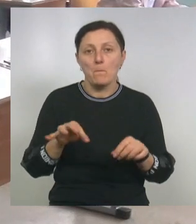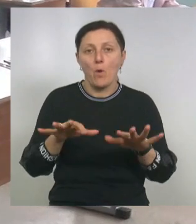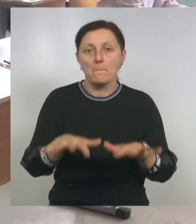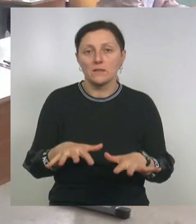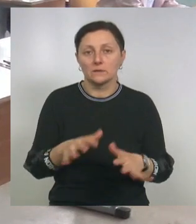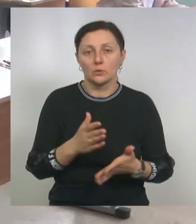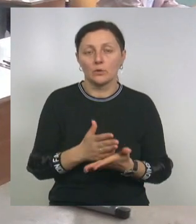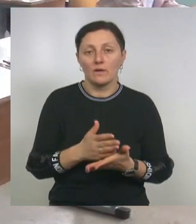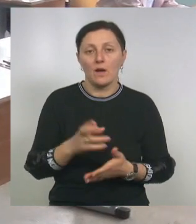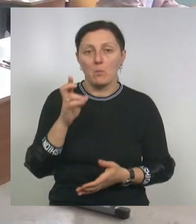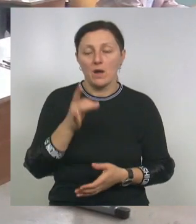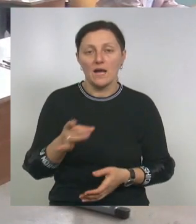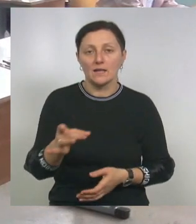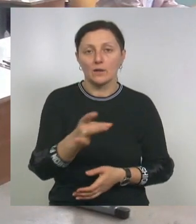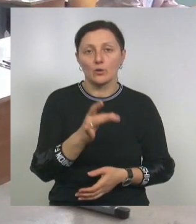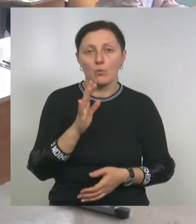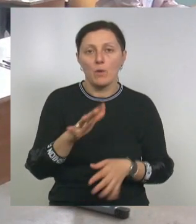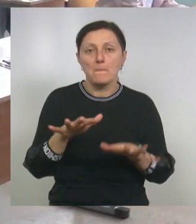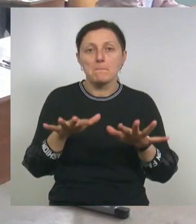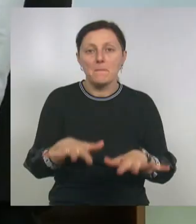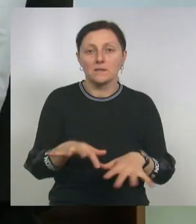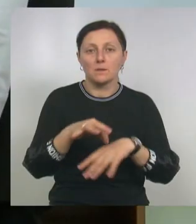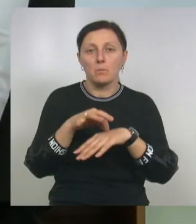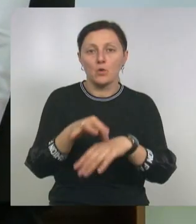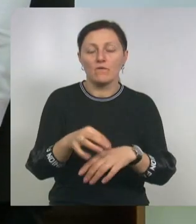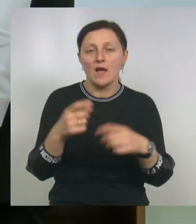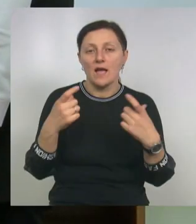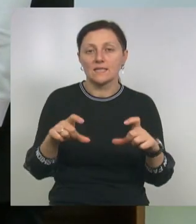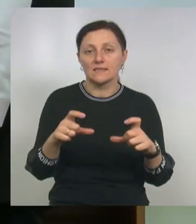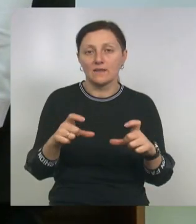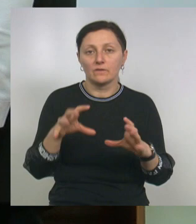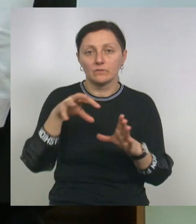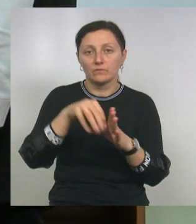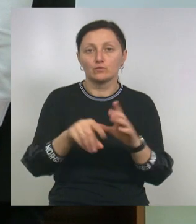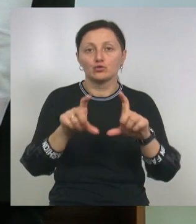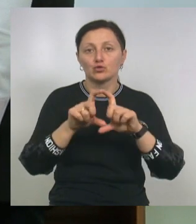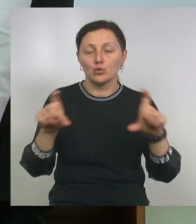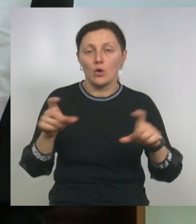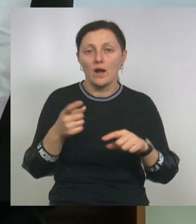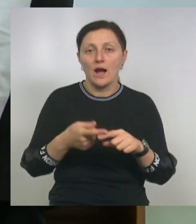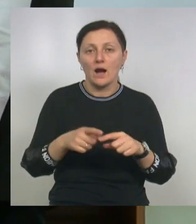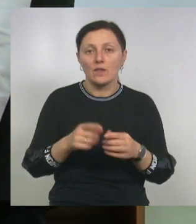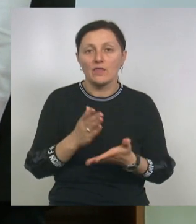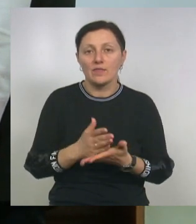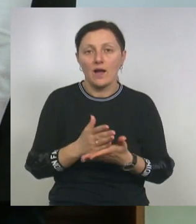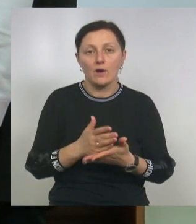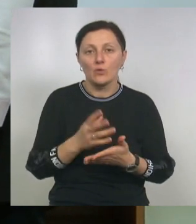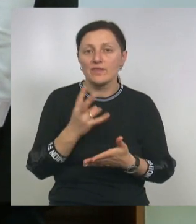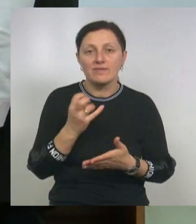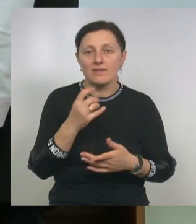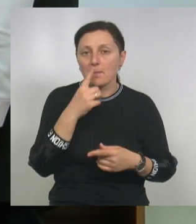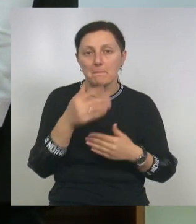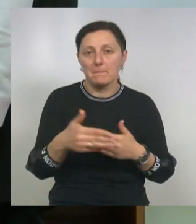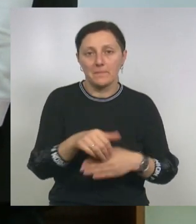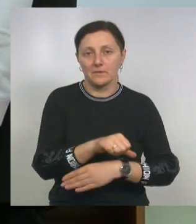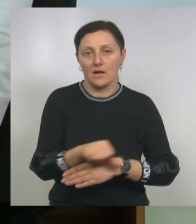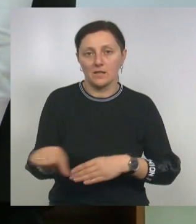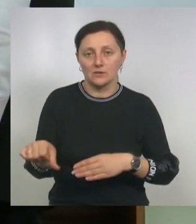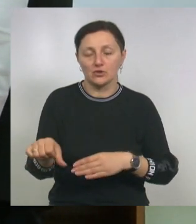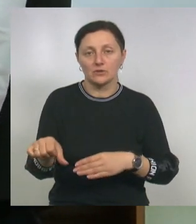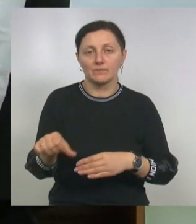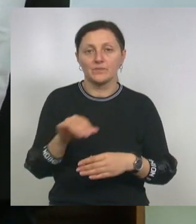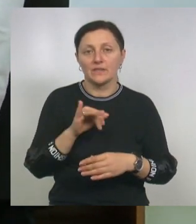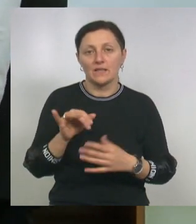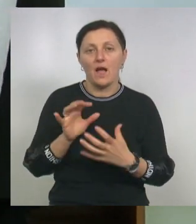регионе для этого организуют пункты проведения экзаменов на базе школ, которые находятся не в приграничных муниципалитетах, а также